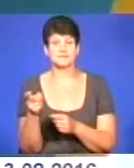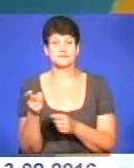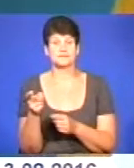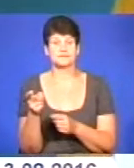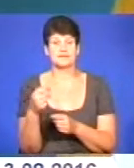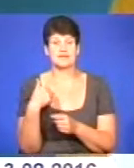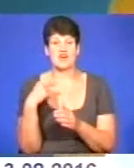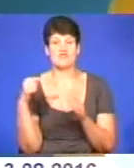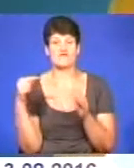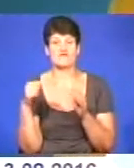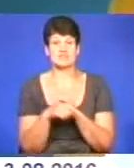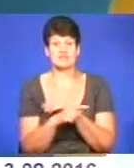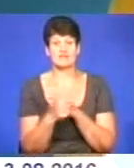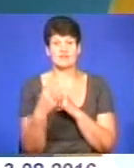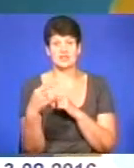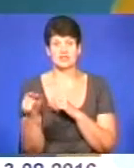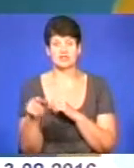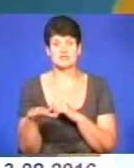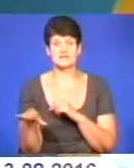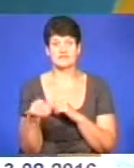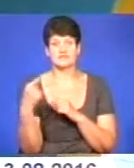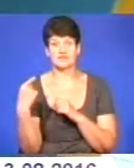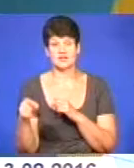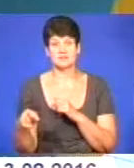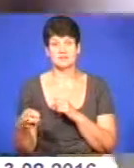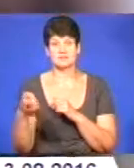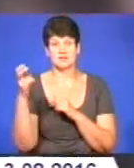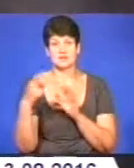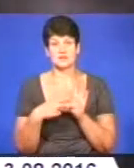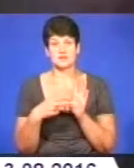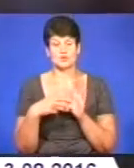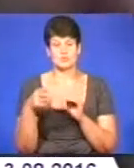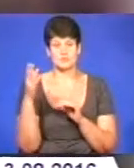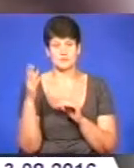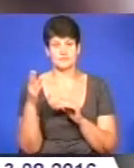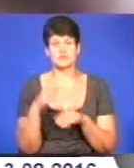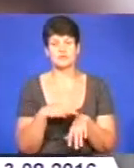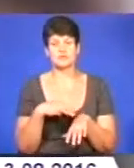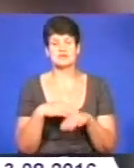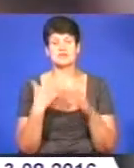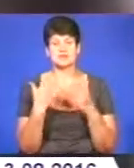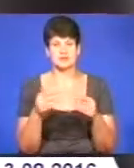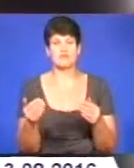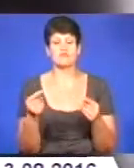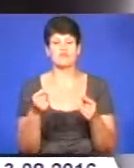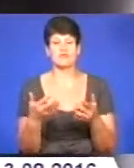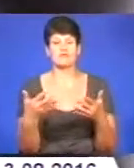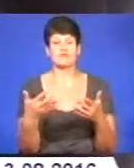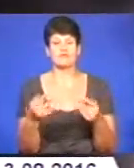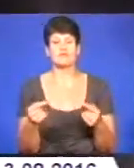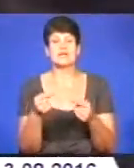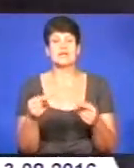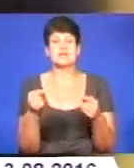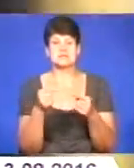Я втік в інший звір, а в інший під'їзд аж на сьомий поверх. Правоохоронці вже встановили особу зловмисника.